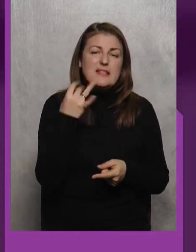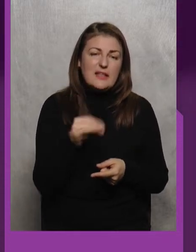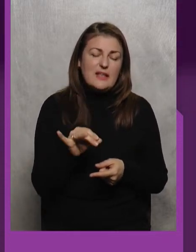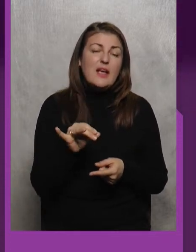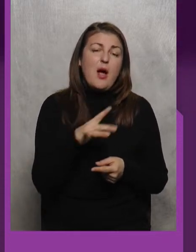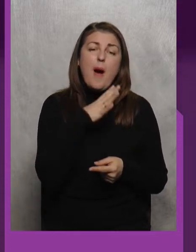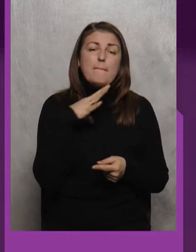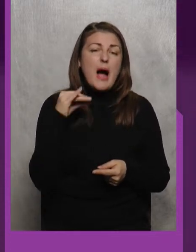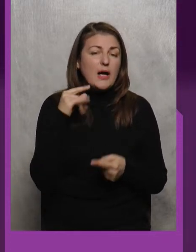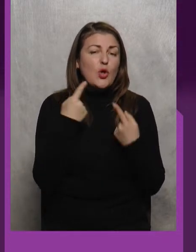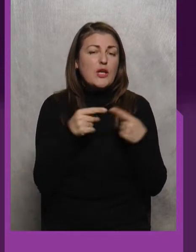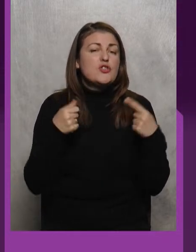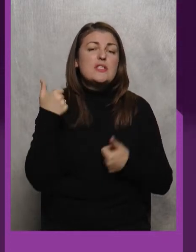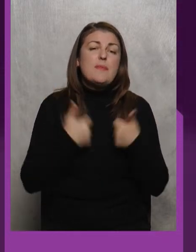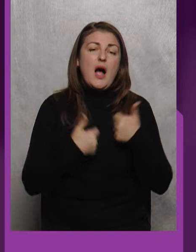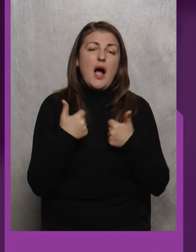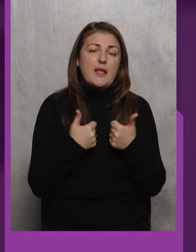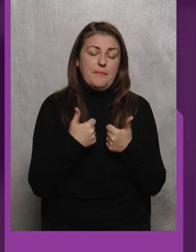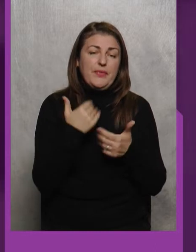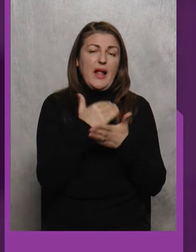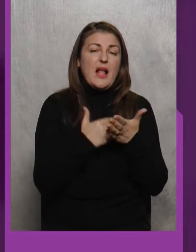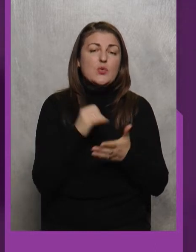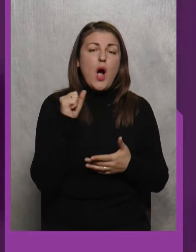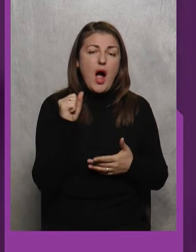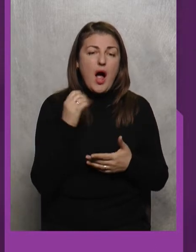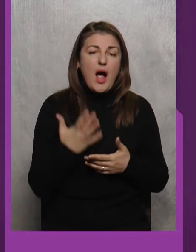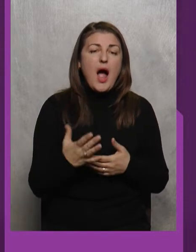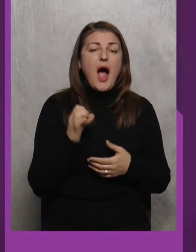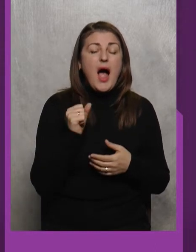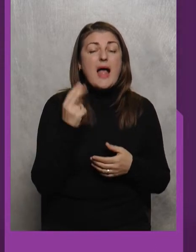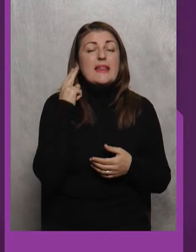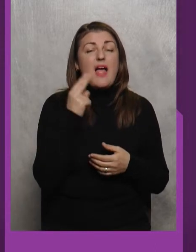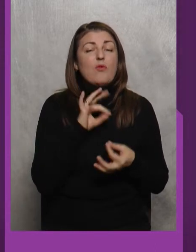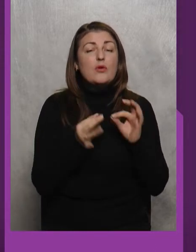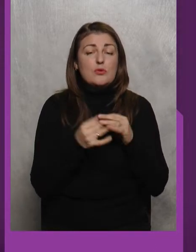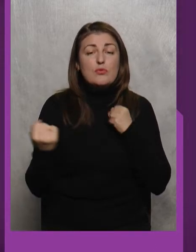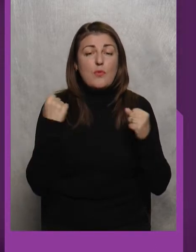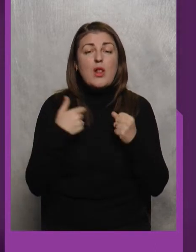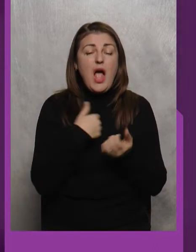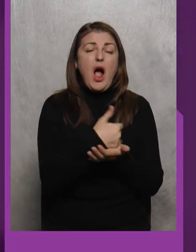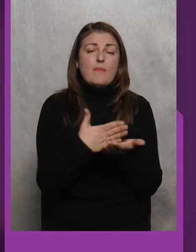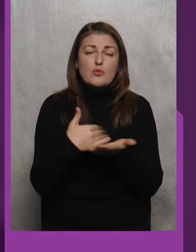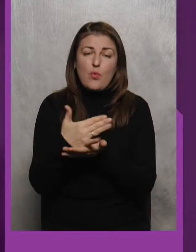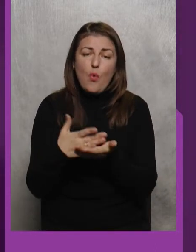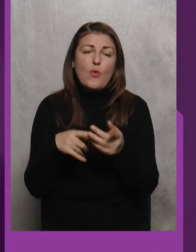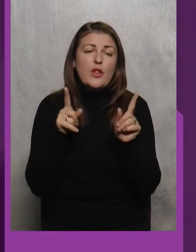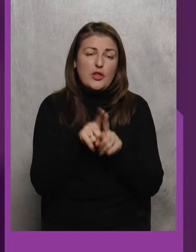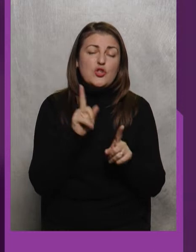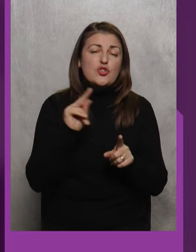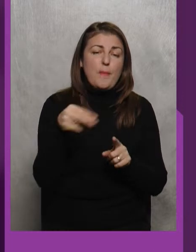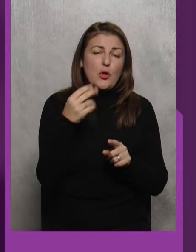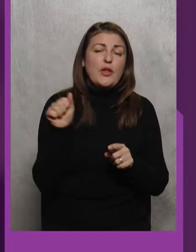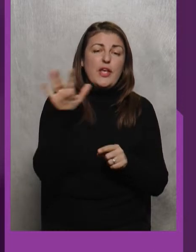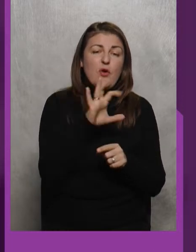Багато інших змагань Класу А Та в дефлімпійському спорті Я обслуговував таке ж Чемпіонат